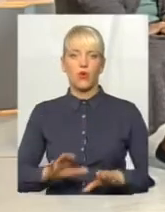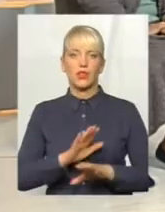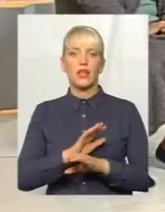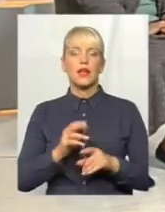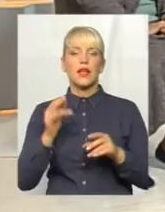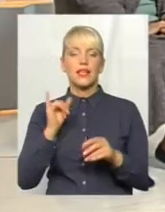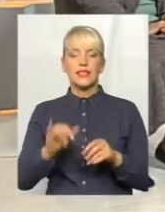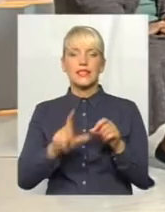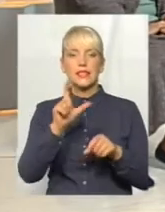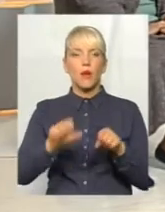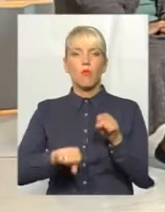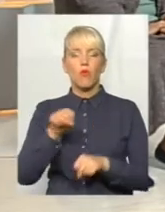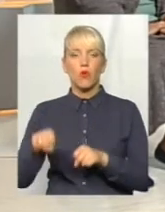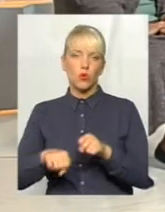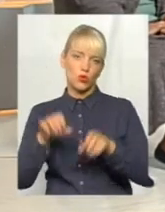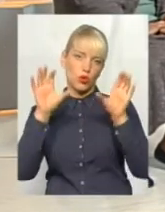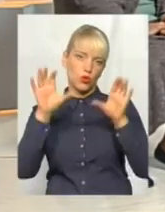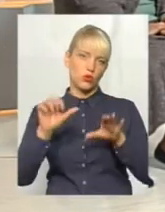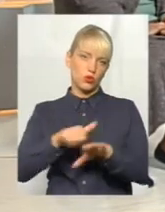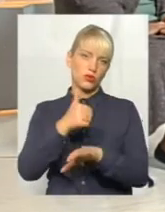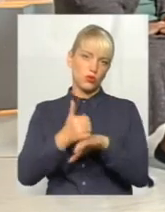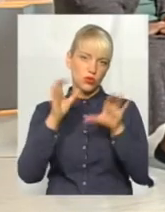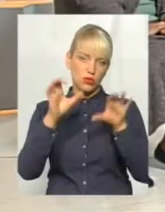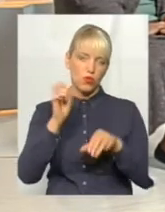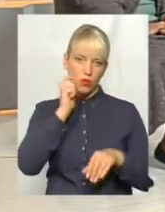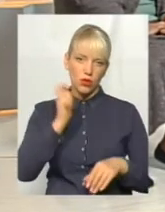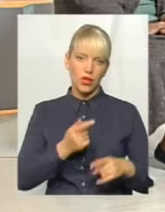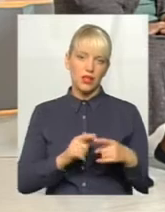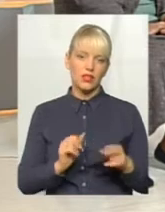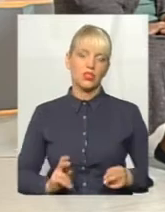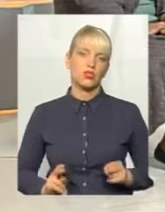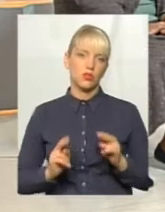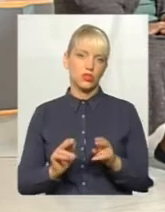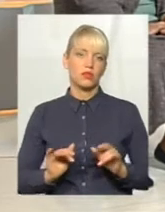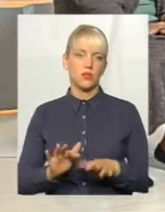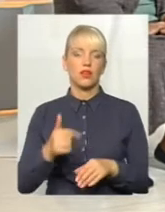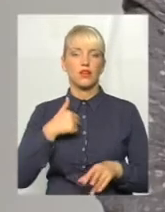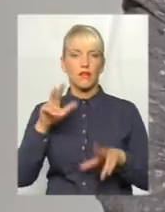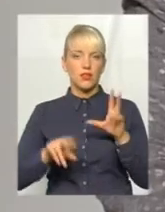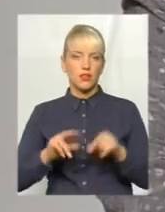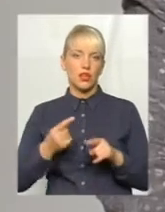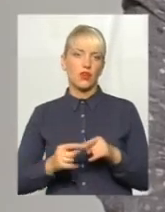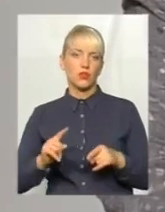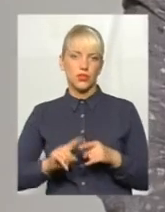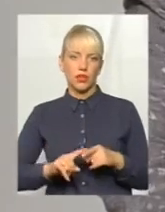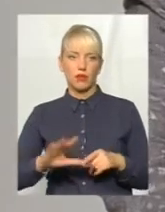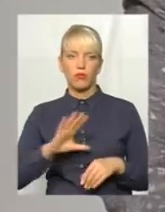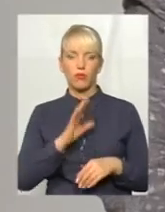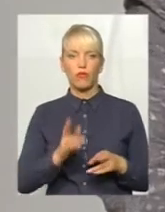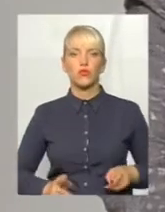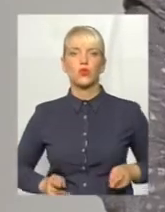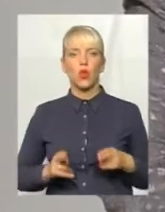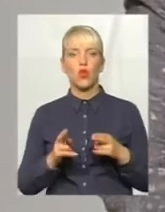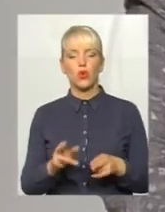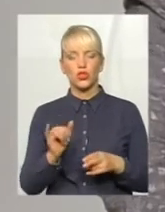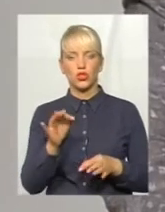порушеннями її в Конституції закону України і злочинними діями. Я рахую, що це був злочин як